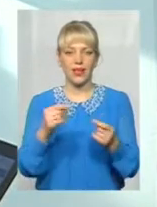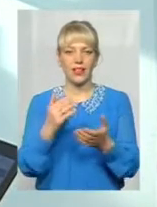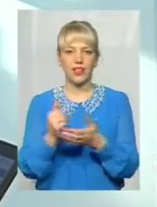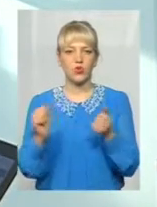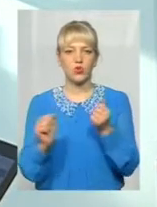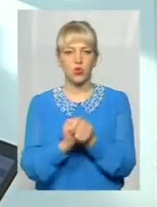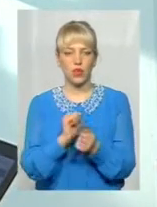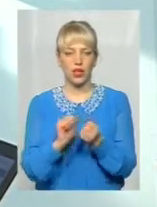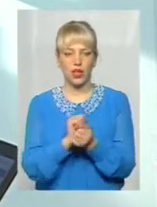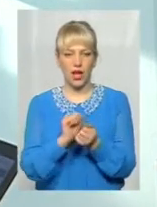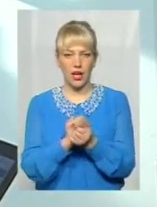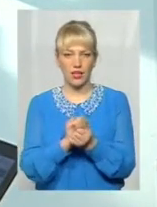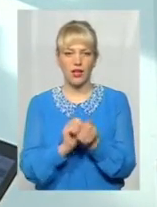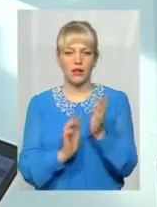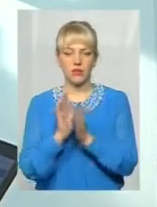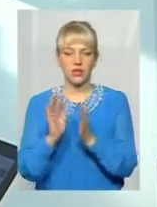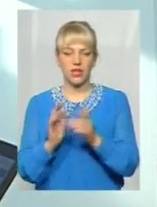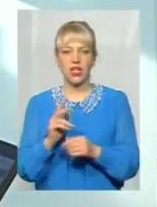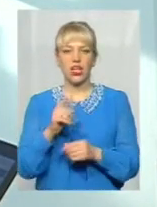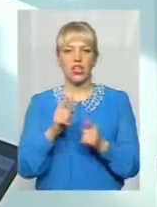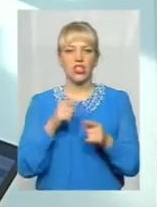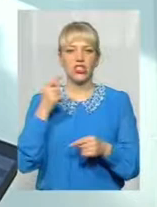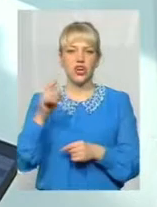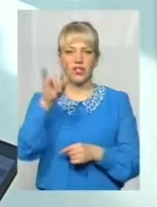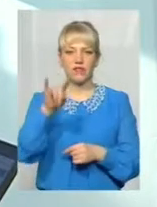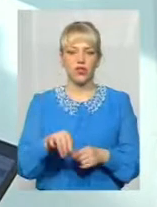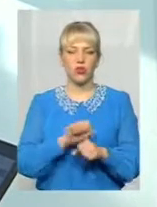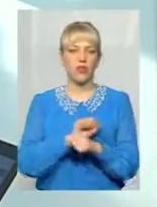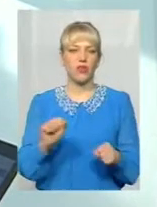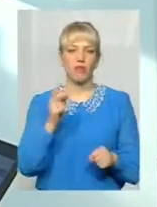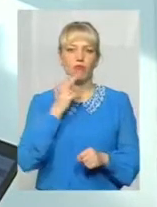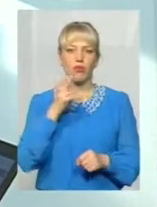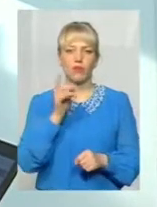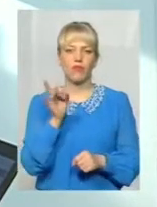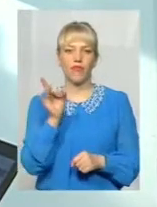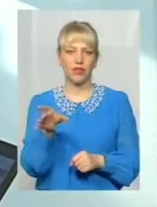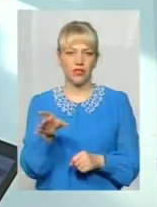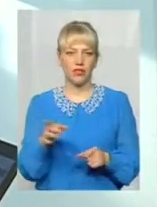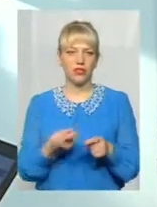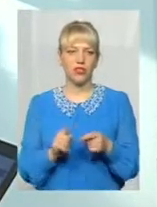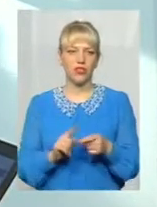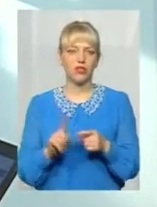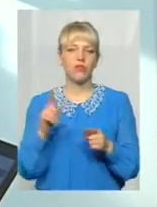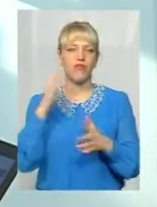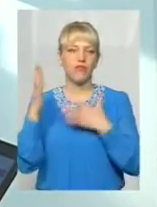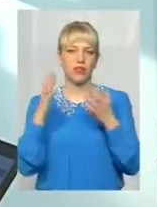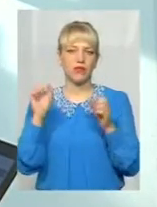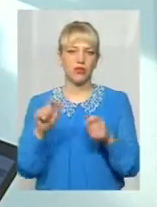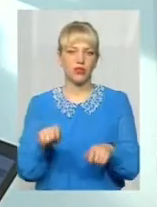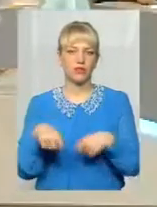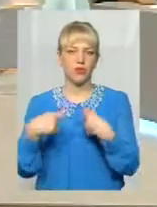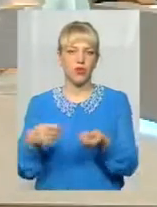в жодному разі не викидувати через вікно недопалки, які також посередствам вітру можуть причинити до лісової пожежі.